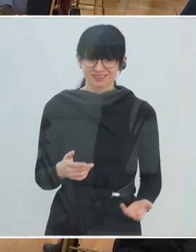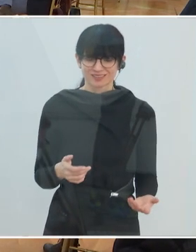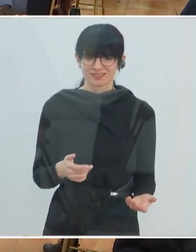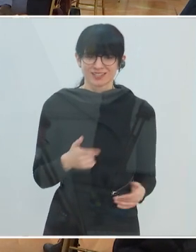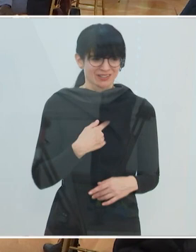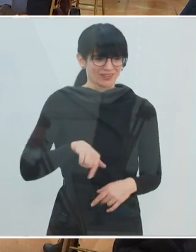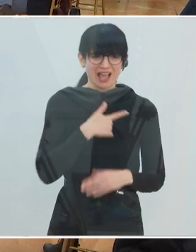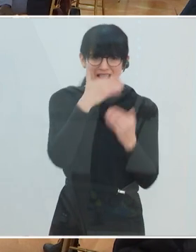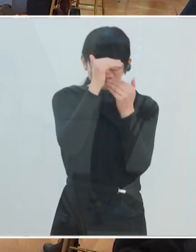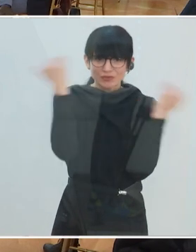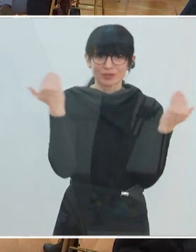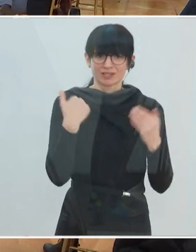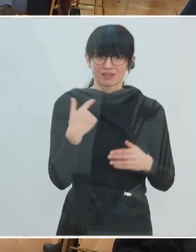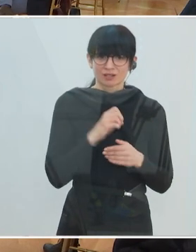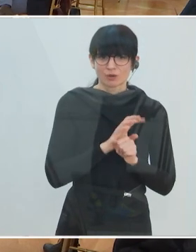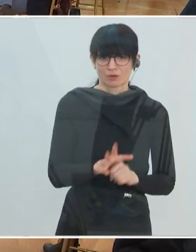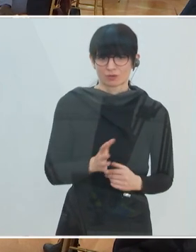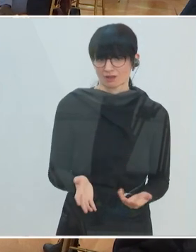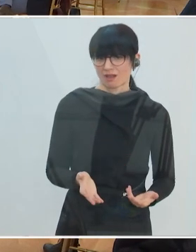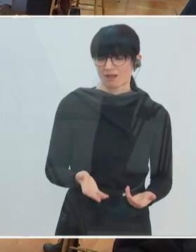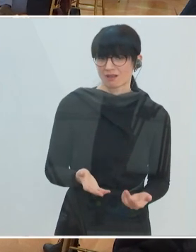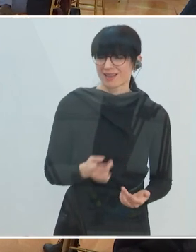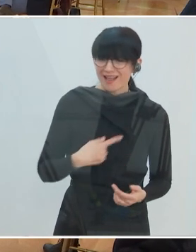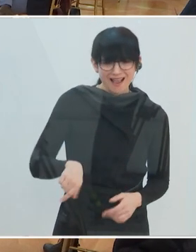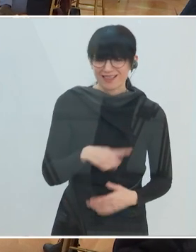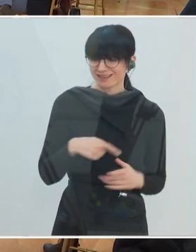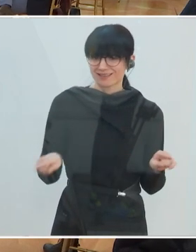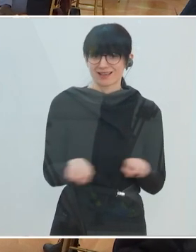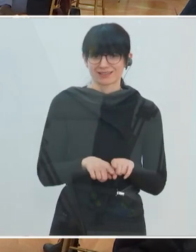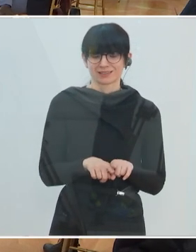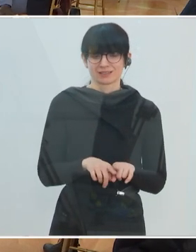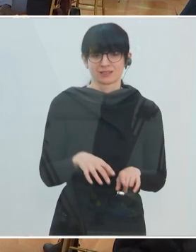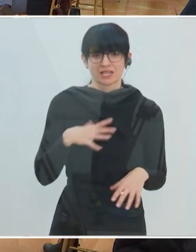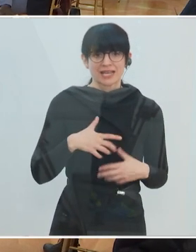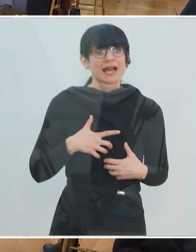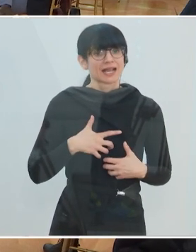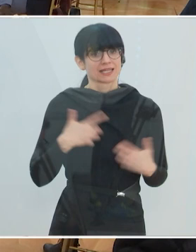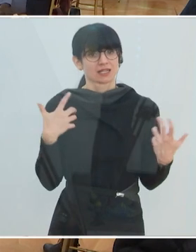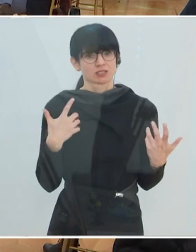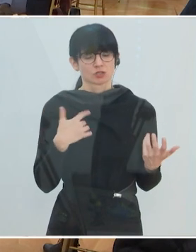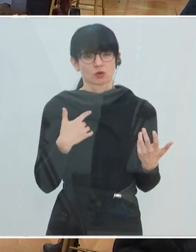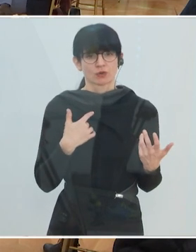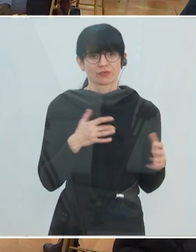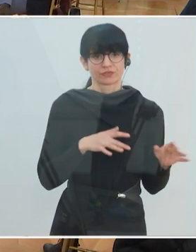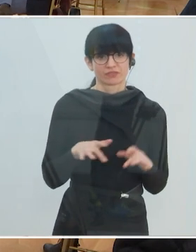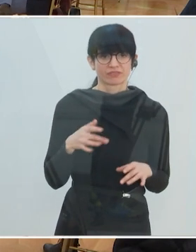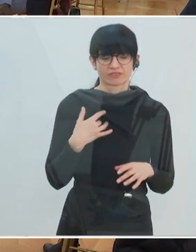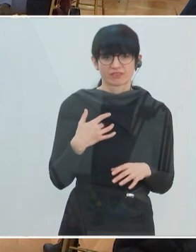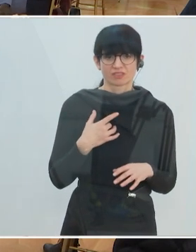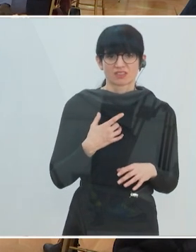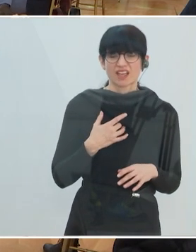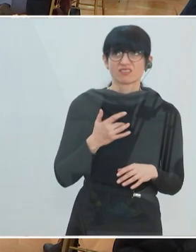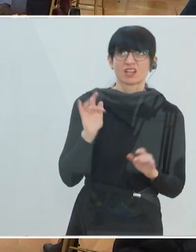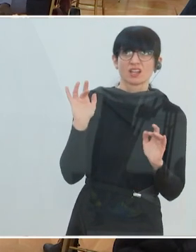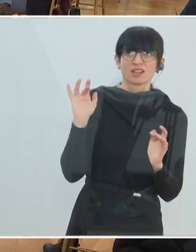alle. Wir haben alle die Schnauze voll vom Virus eigentlich. Aber oft wird dann die Aggression irgendwie umgeleitet in die Entscheidungsträger oder sonst